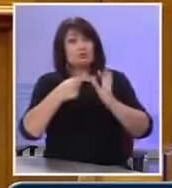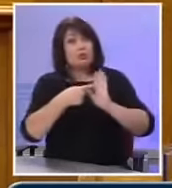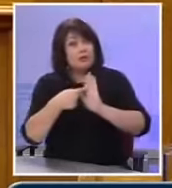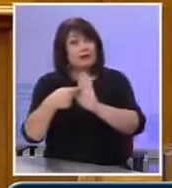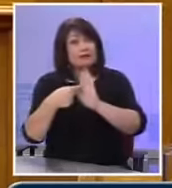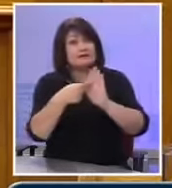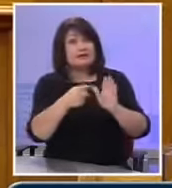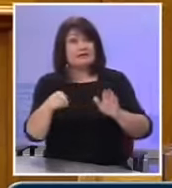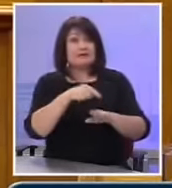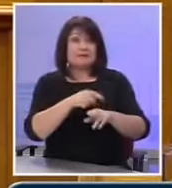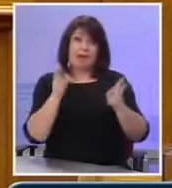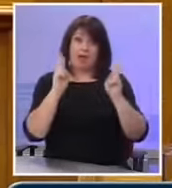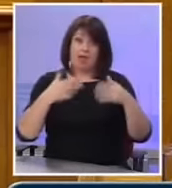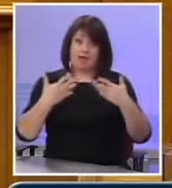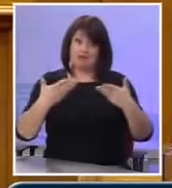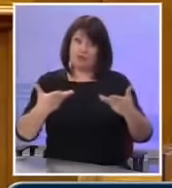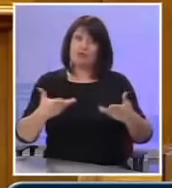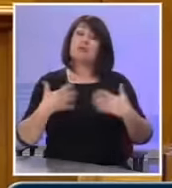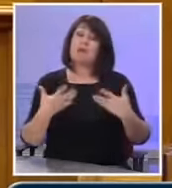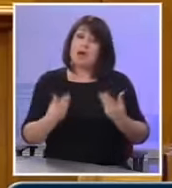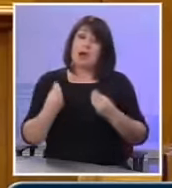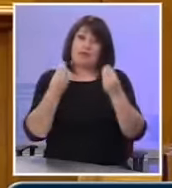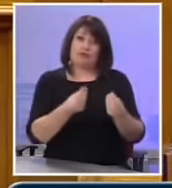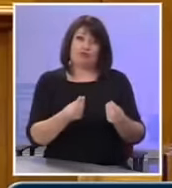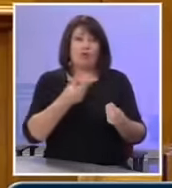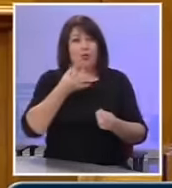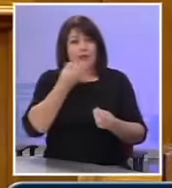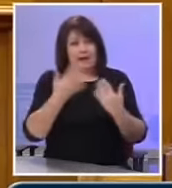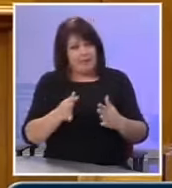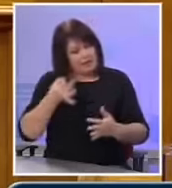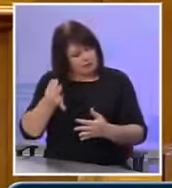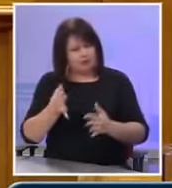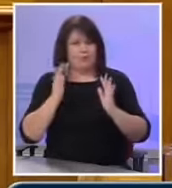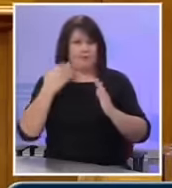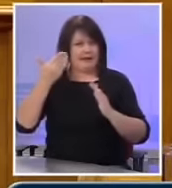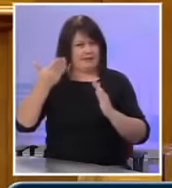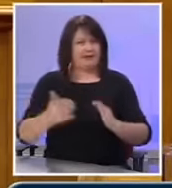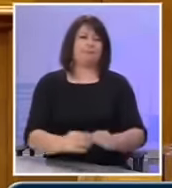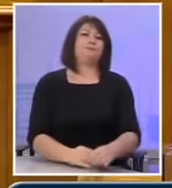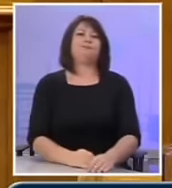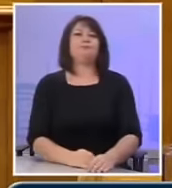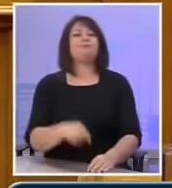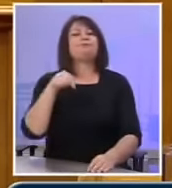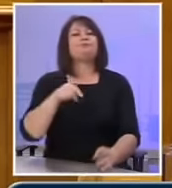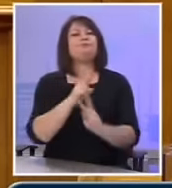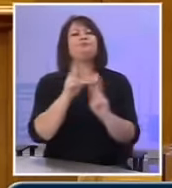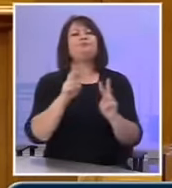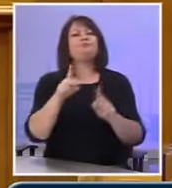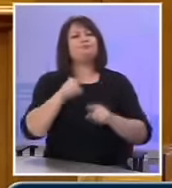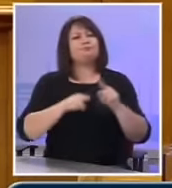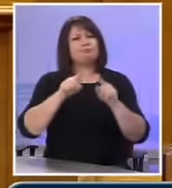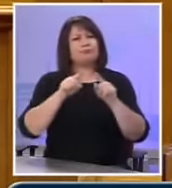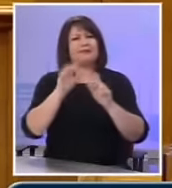που με κάνουν αυτή η αισιοδοξία μεγάλη μου χαρά μετά από την ομιλία μου. Πάμε τώρα να διευκρινίσω μερικά